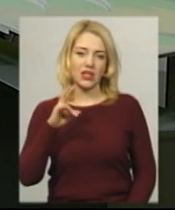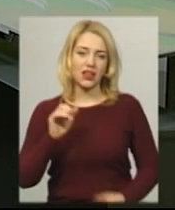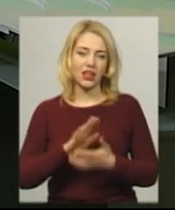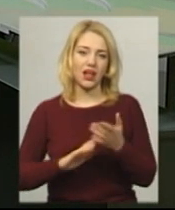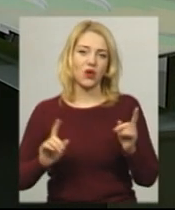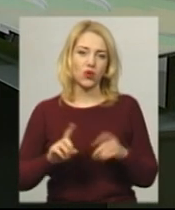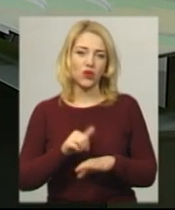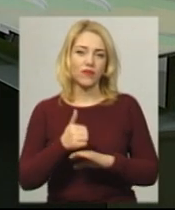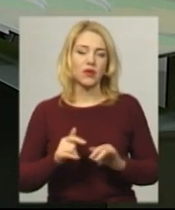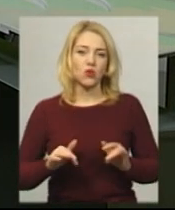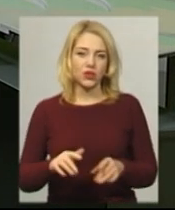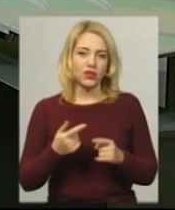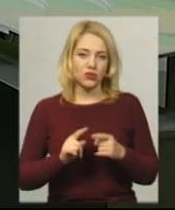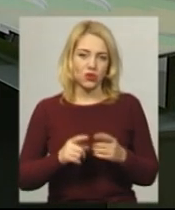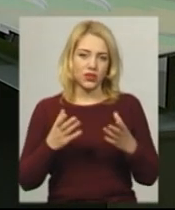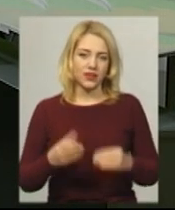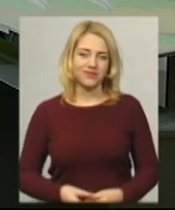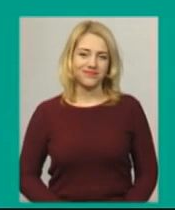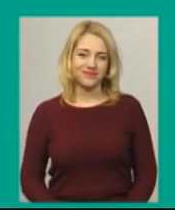Далі коротко про головні події сьогодні.